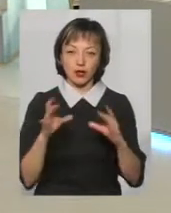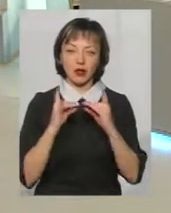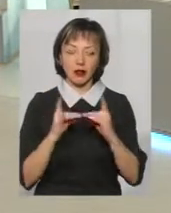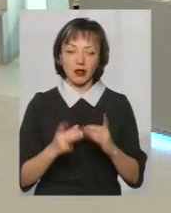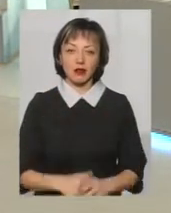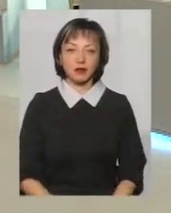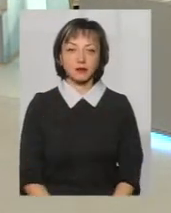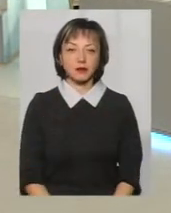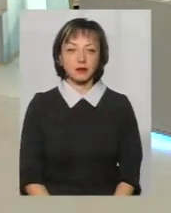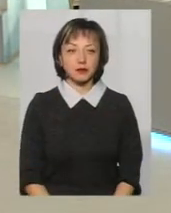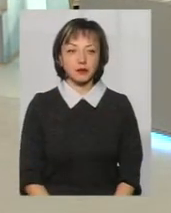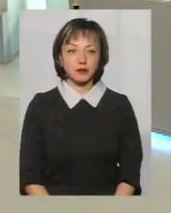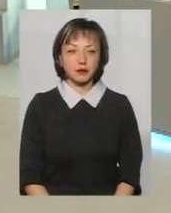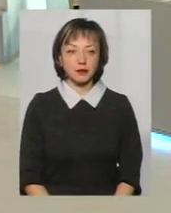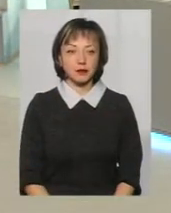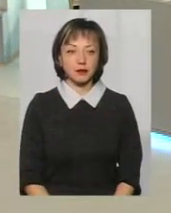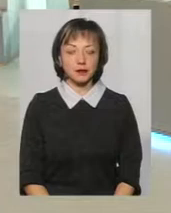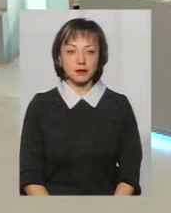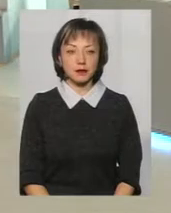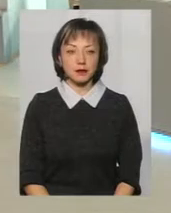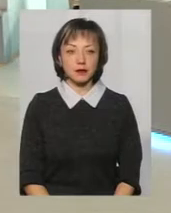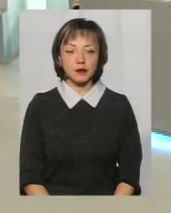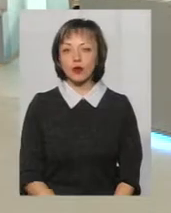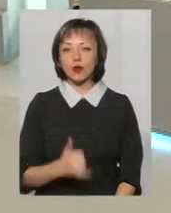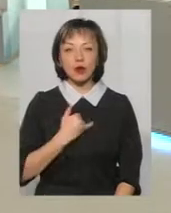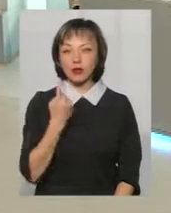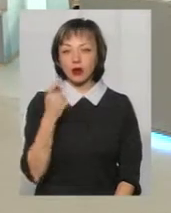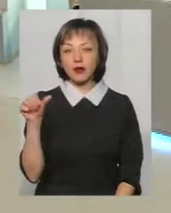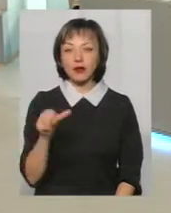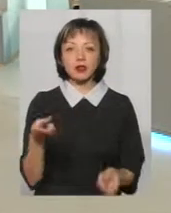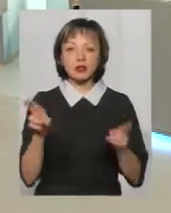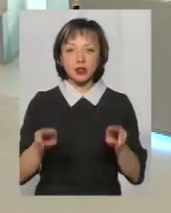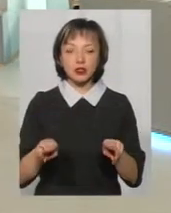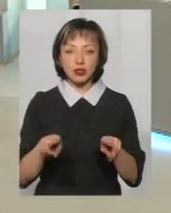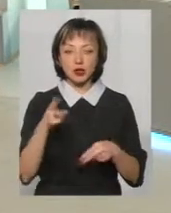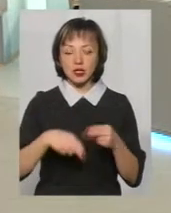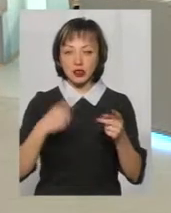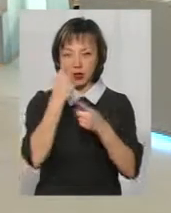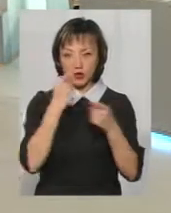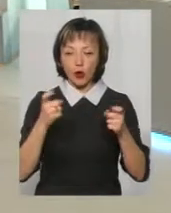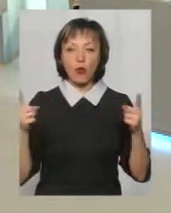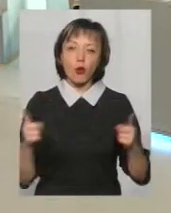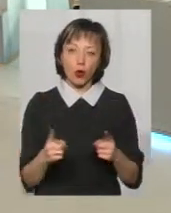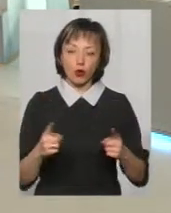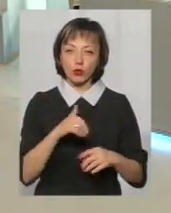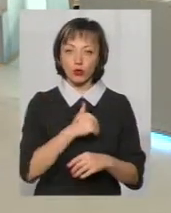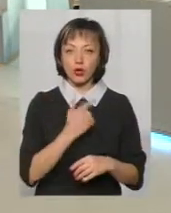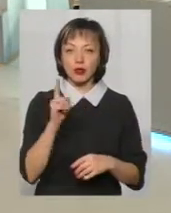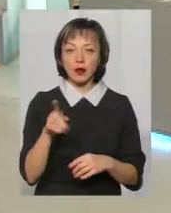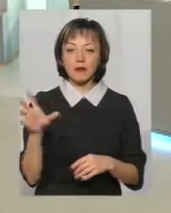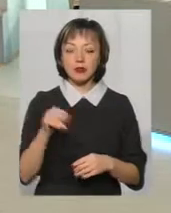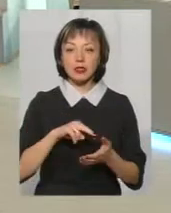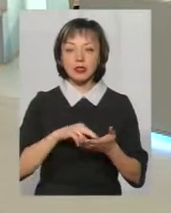найкращому інтернаті. Дякую. Пані Ніно, в нас спокійна одна хвилина, що закінчилась до кінця ефіра, дуже коротко хочу. Там всі